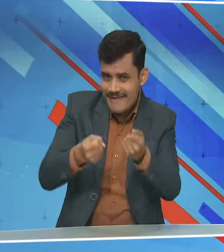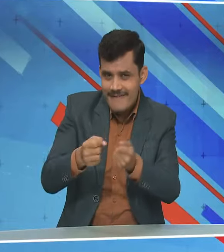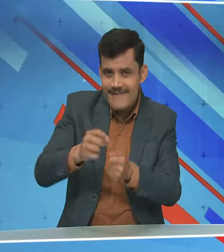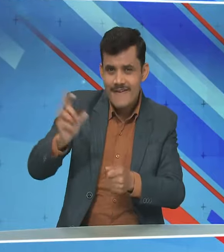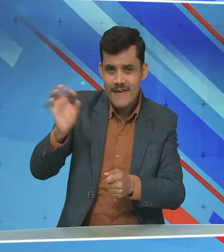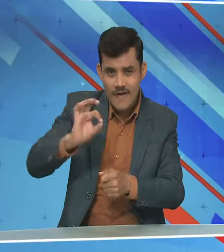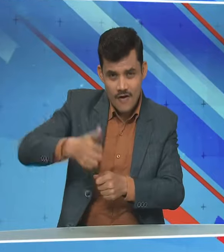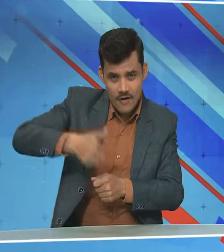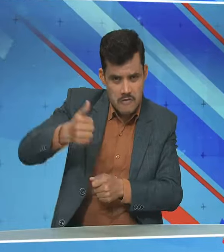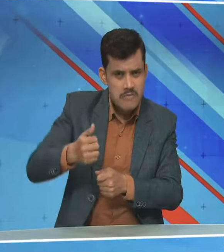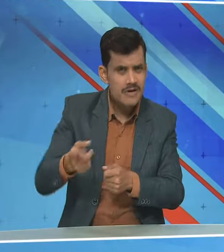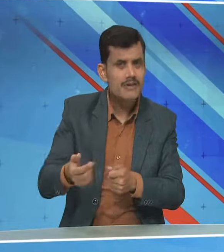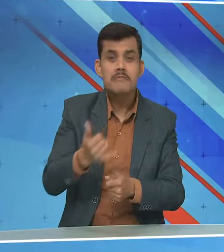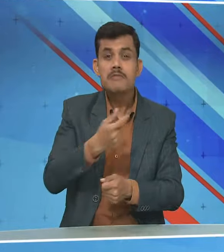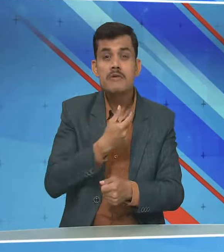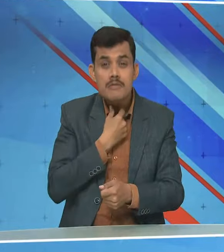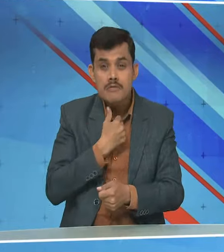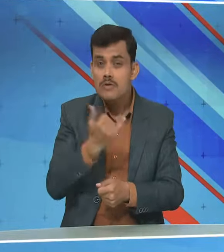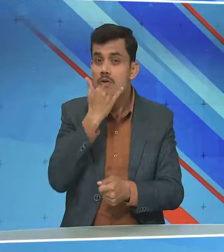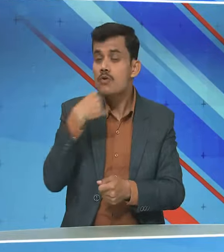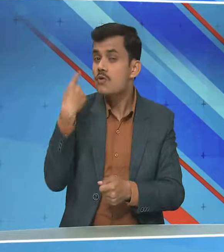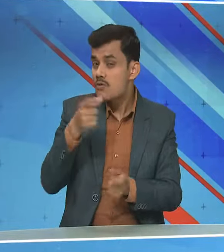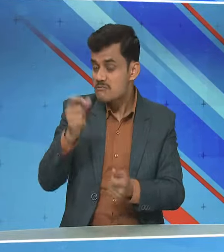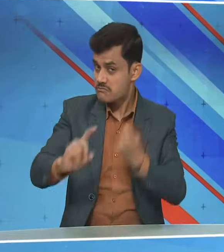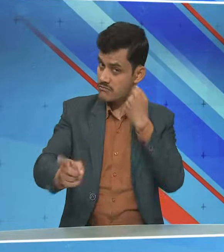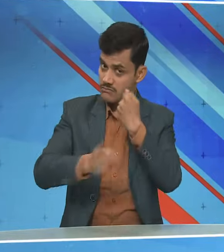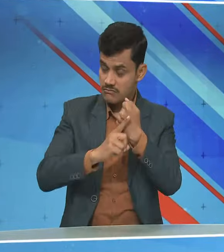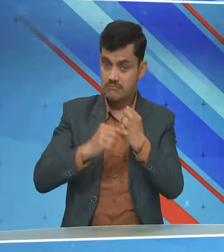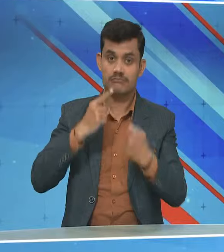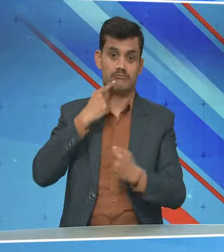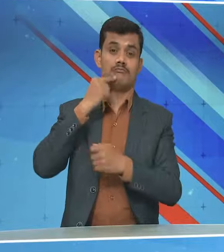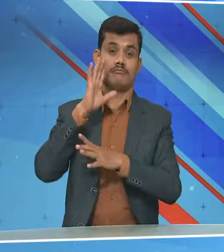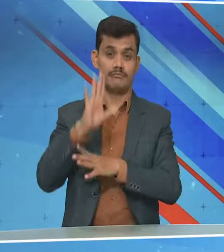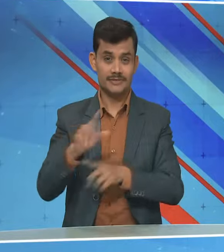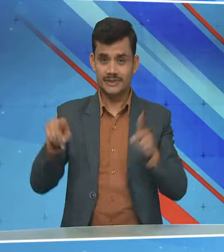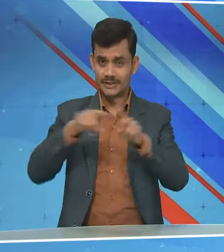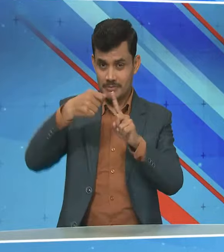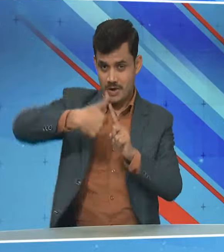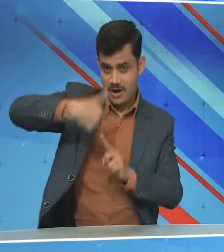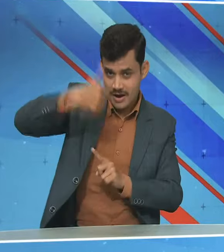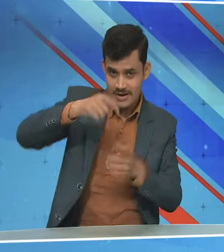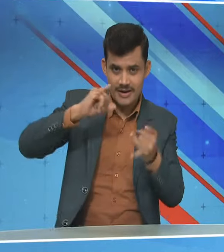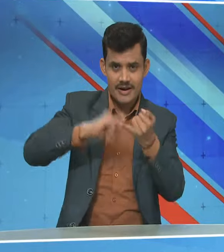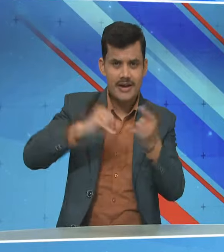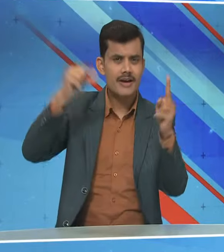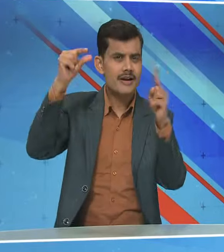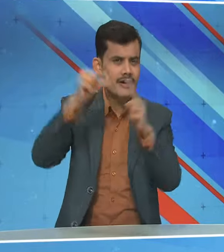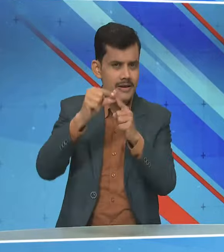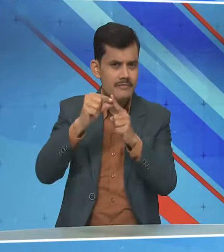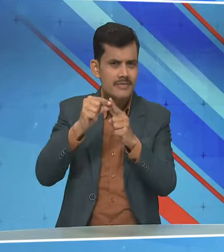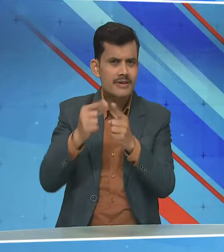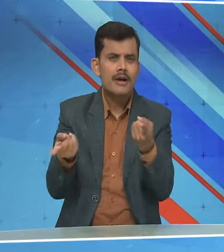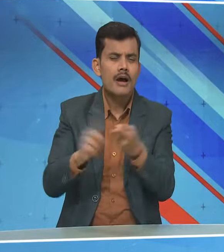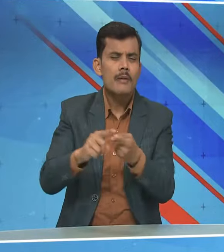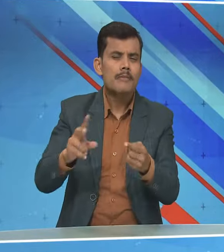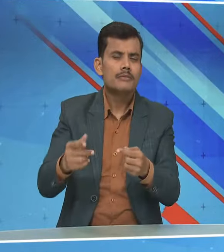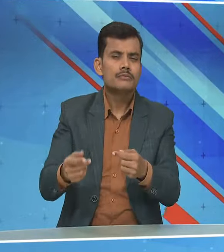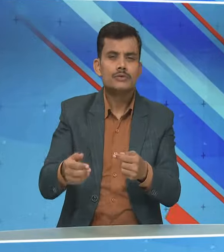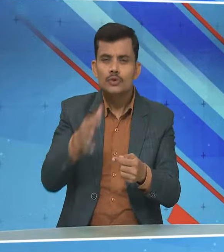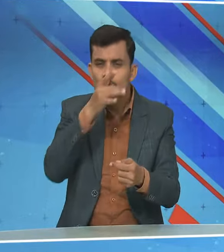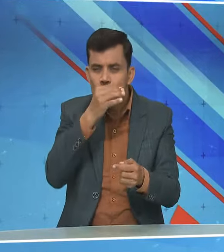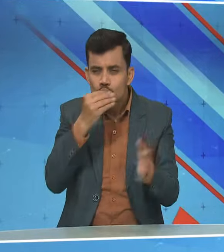विरुद कठोर कारवाई करने को कहा गया है सभी कलेक्टर्स और एस पी को भी बगएर पर्मिट चलने वाले वाहनों पर